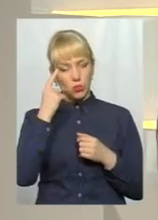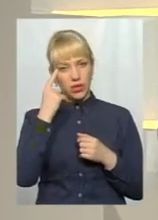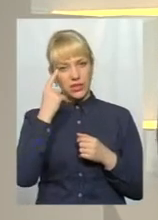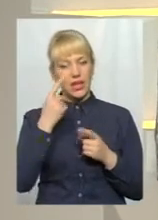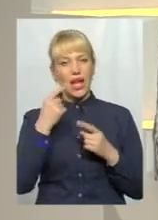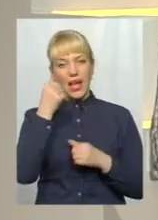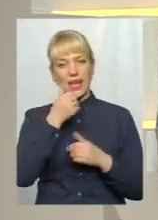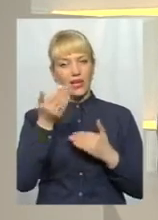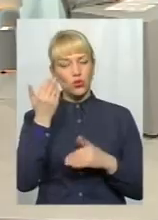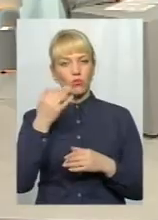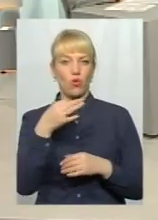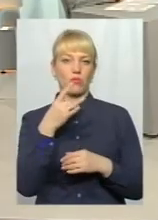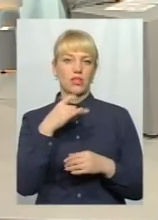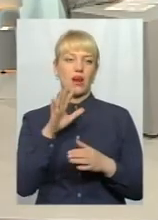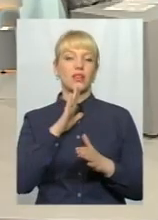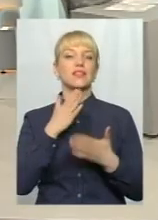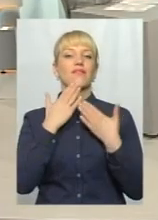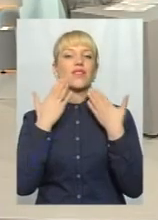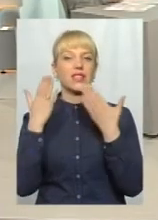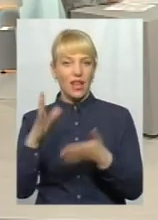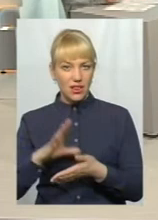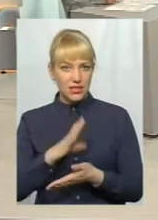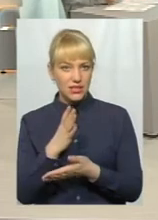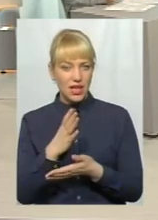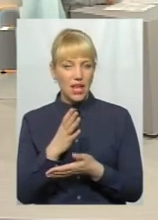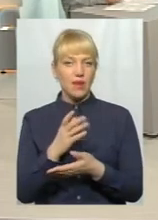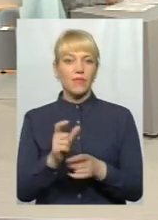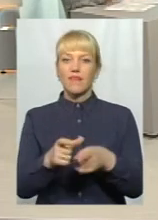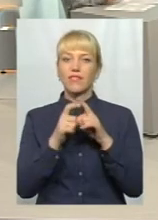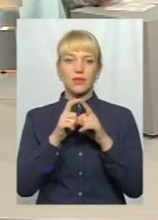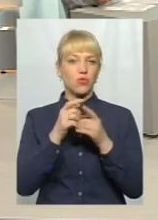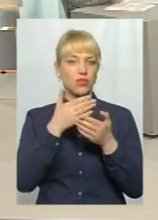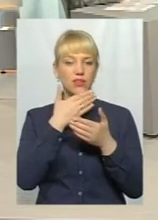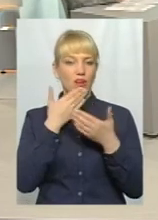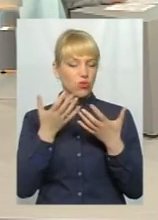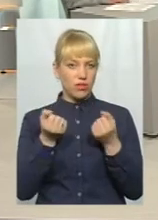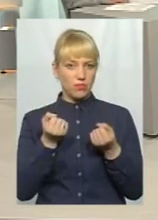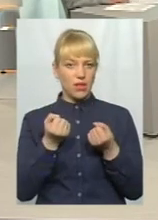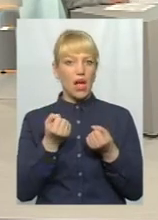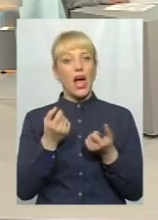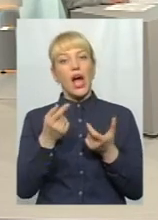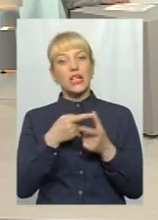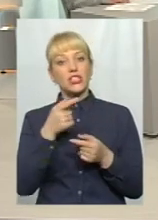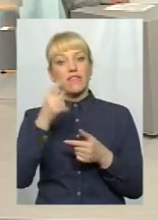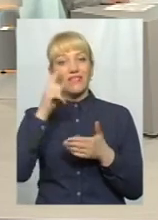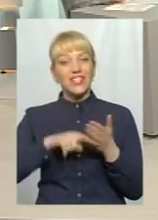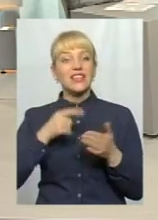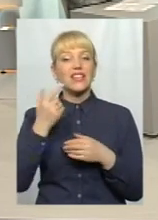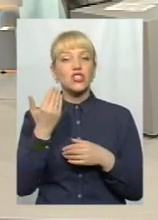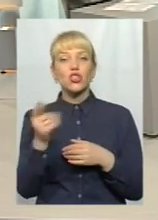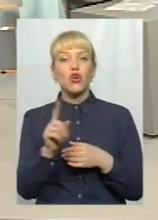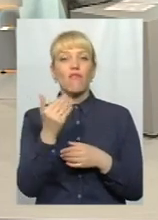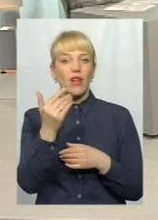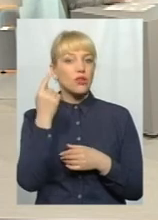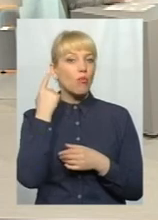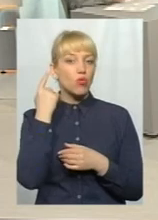обласна рада вже зверталася до Кабміну, відповіді я навіть не отримала. Чи вірите ви в те, що зараз почують? Попри те, що вже є і